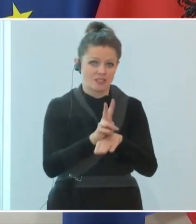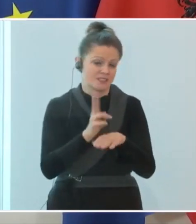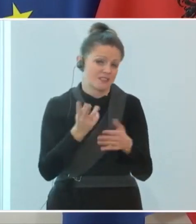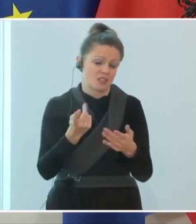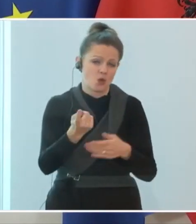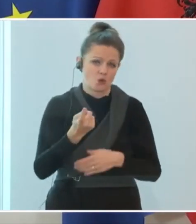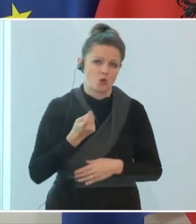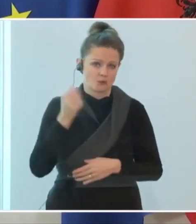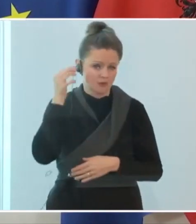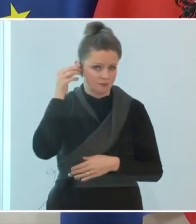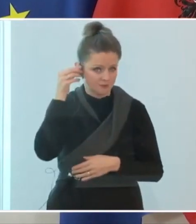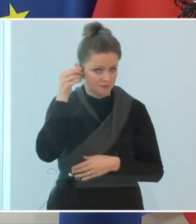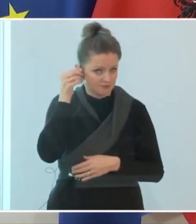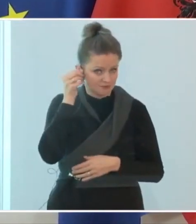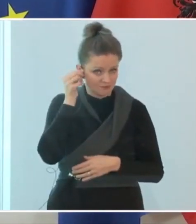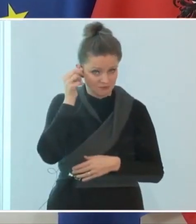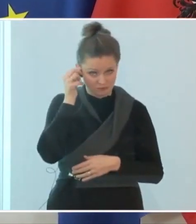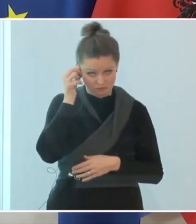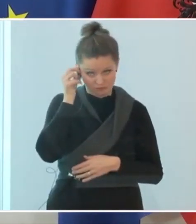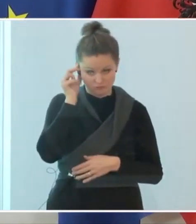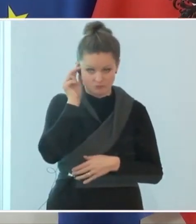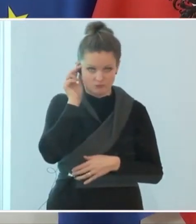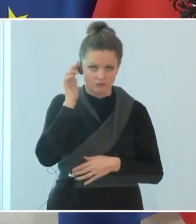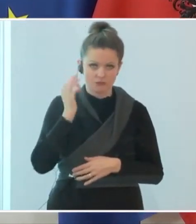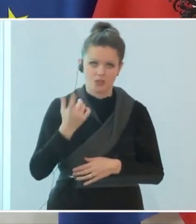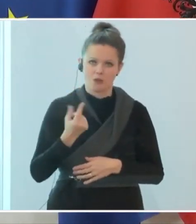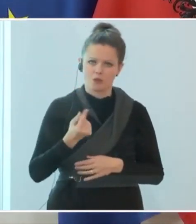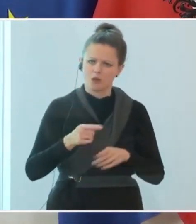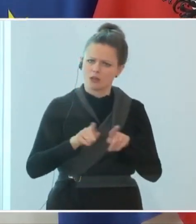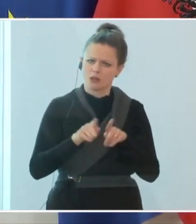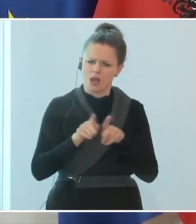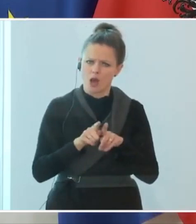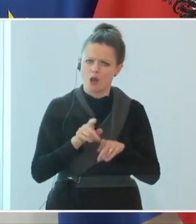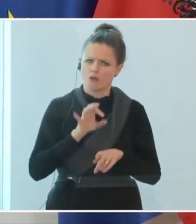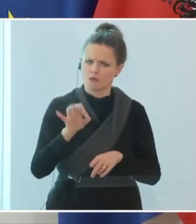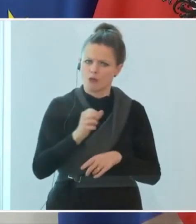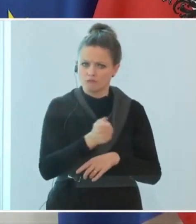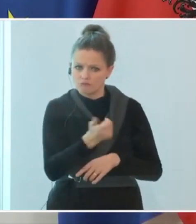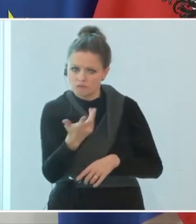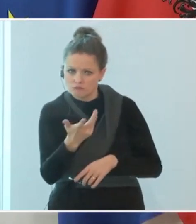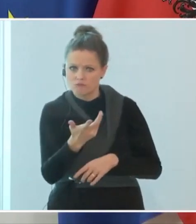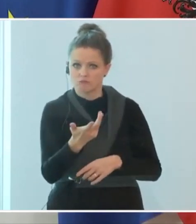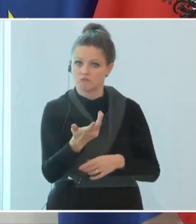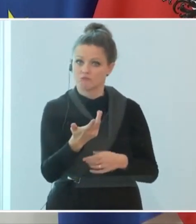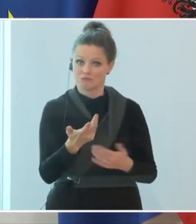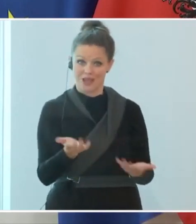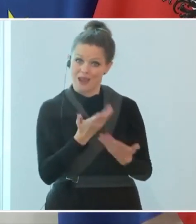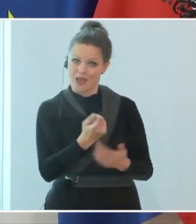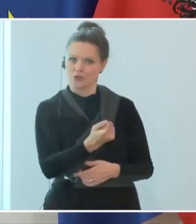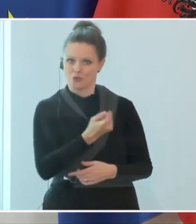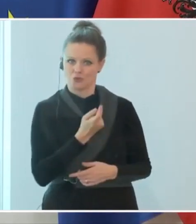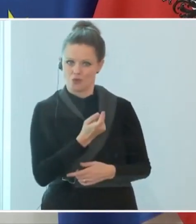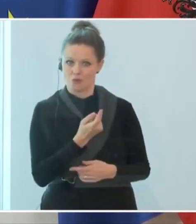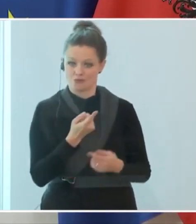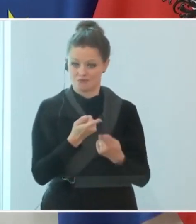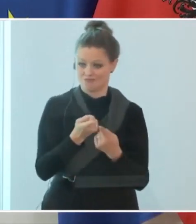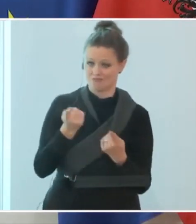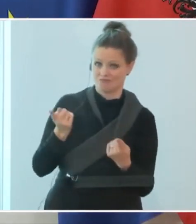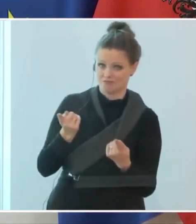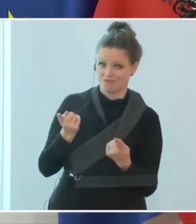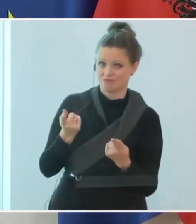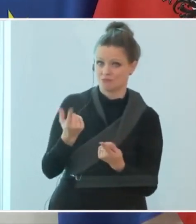vorgenommen werden dürfen. Das bedeutet für die einen, dass wir Erleichterungen haben, aber auch für die anderen,